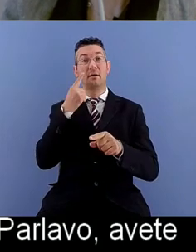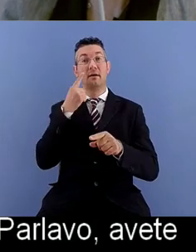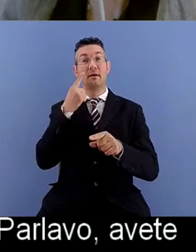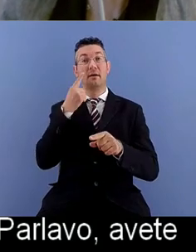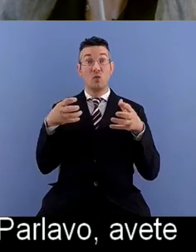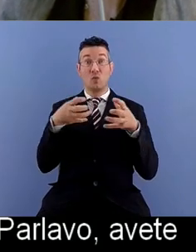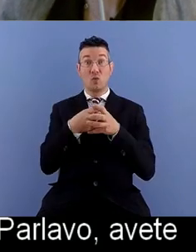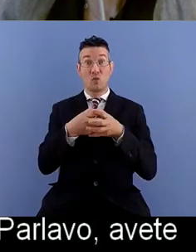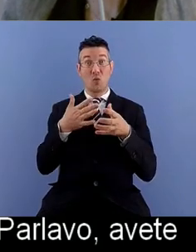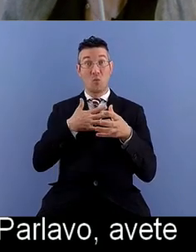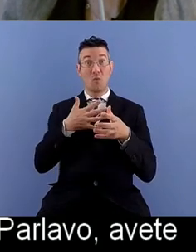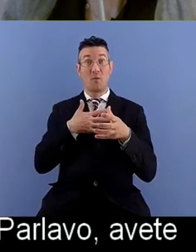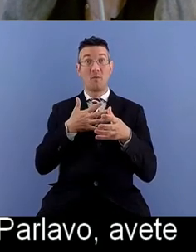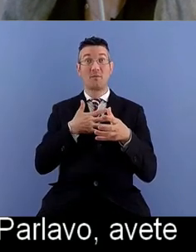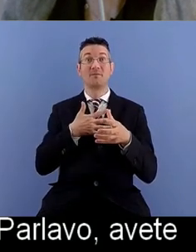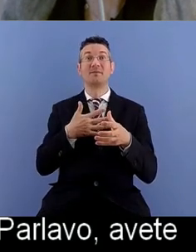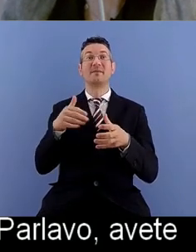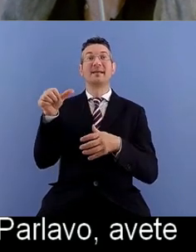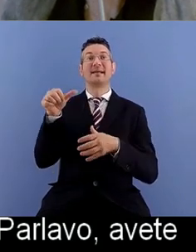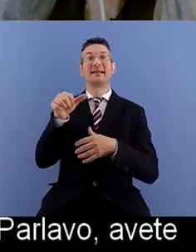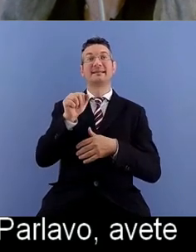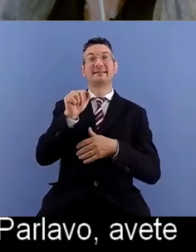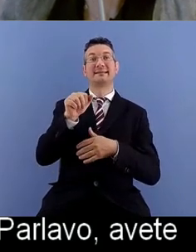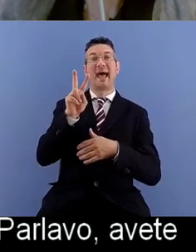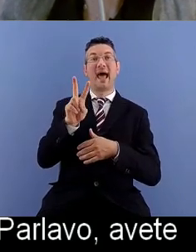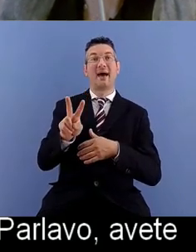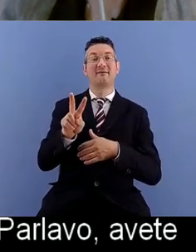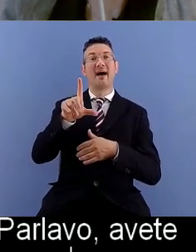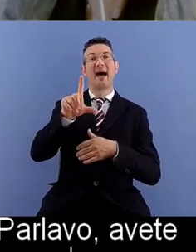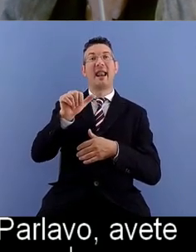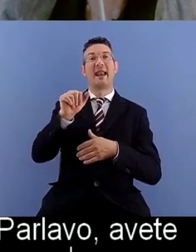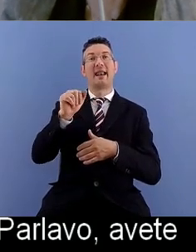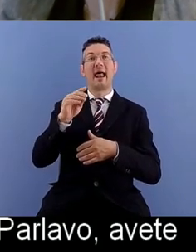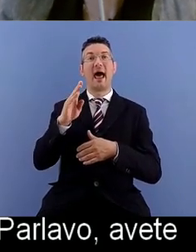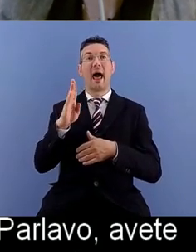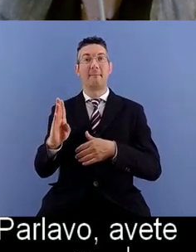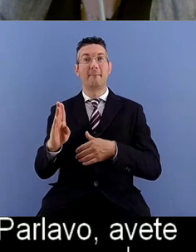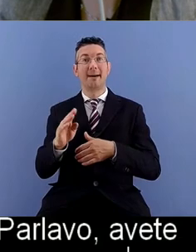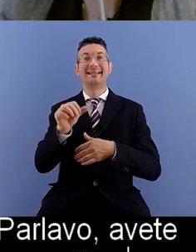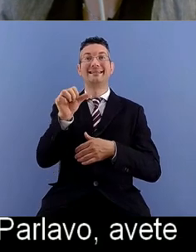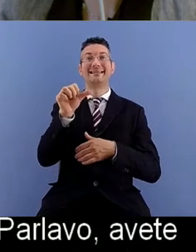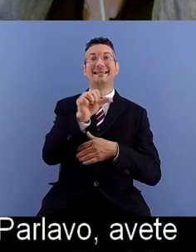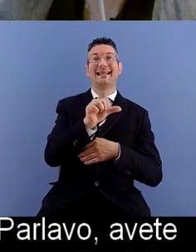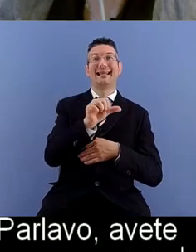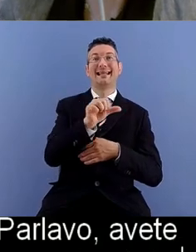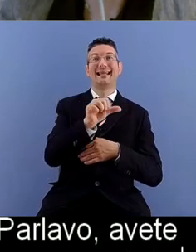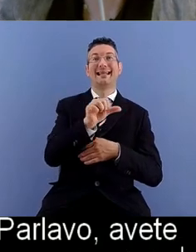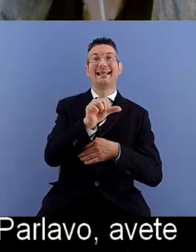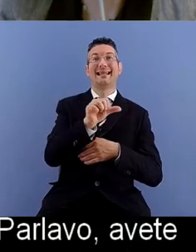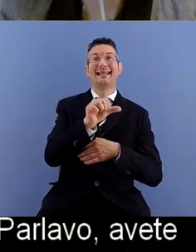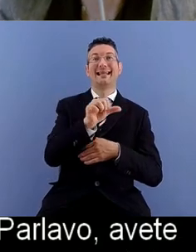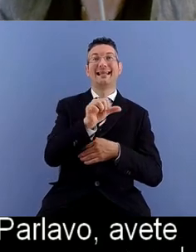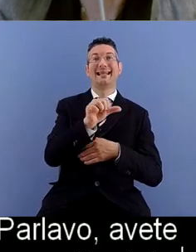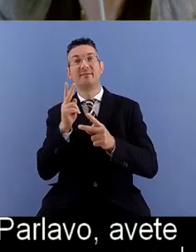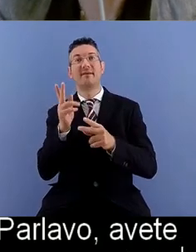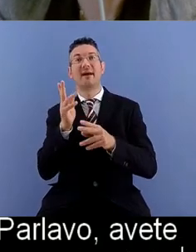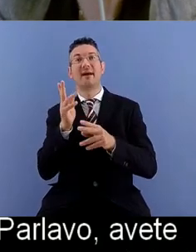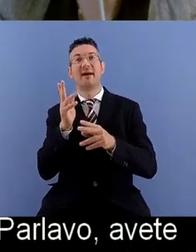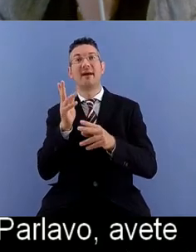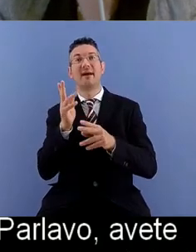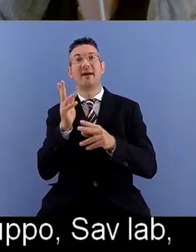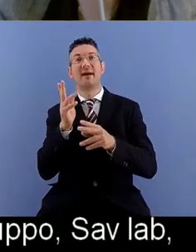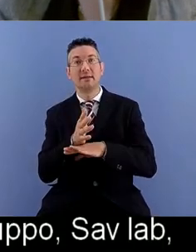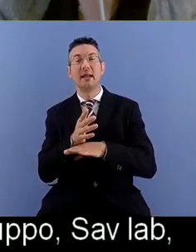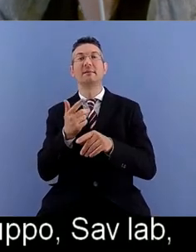Savlab sinestesie audiovisive a cui di recente abbiamo visto il peso che stiamo dedicando il